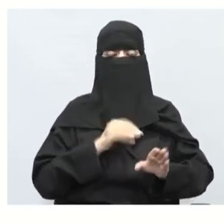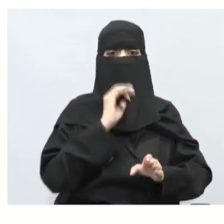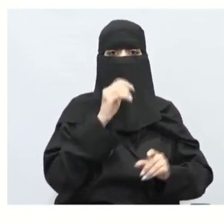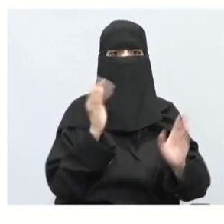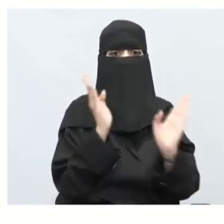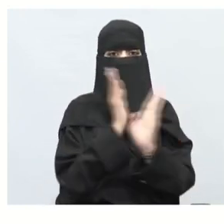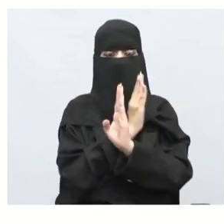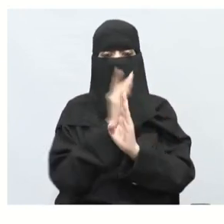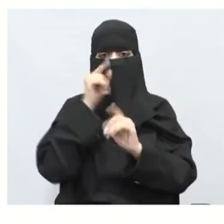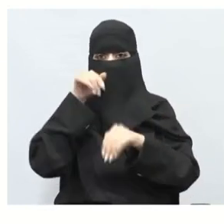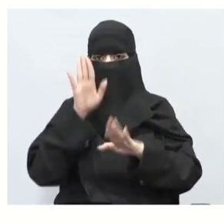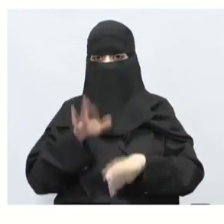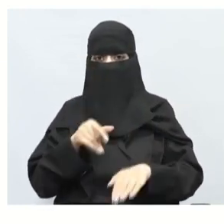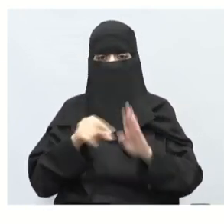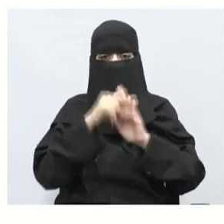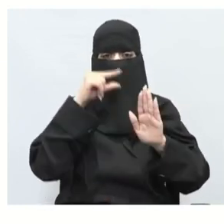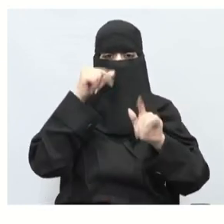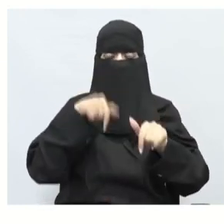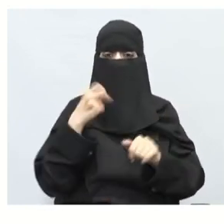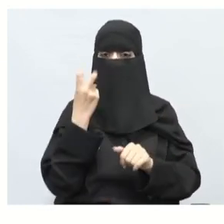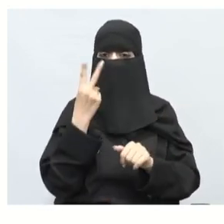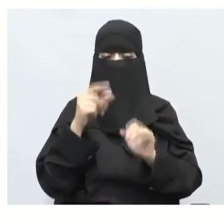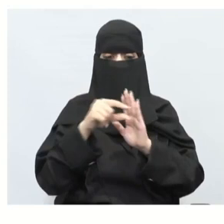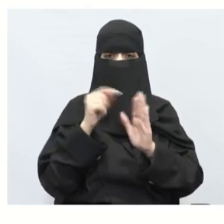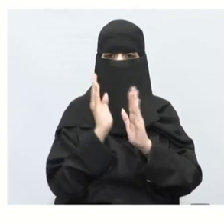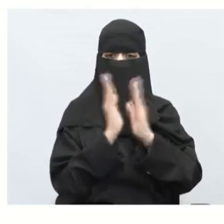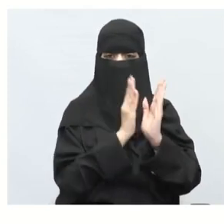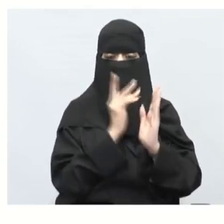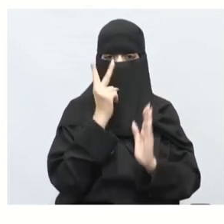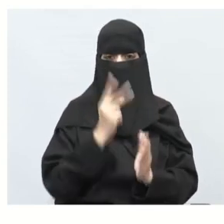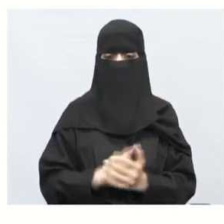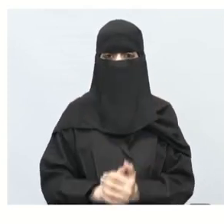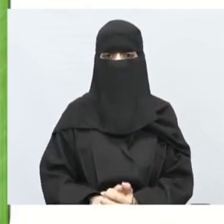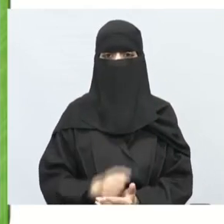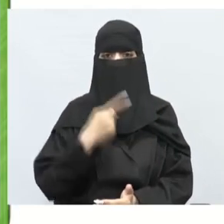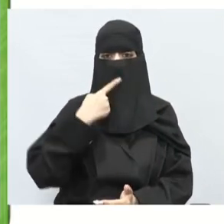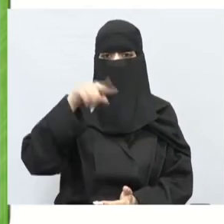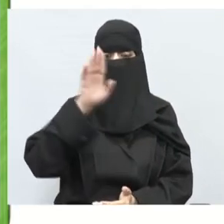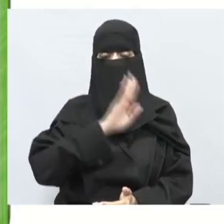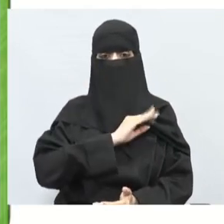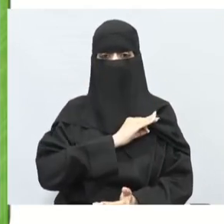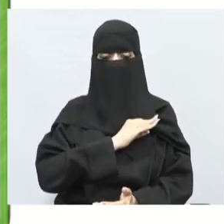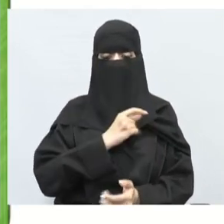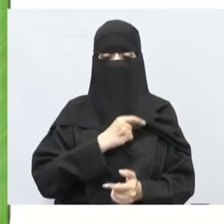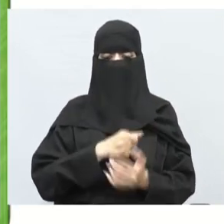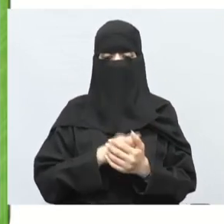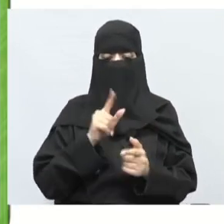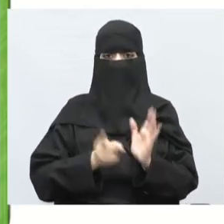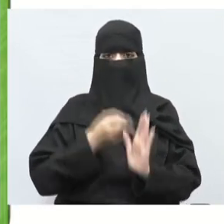رح يستغرق مننا هذا الموضوع درسيا بسم الله طيب أولا